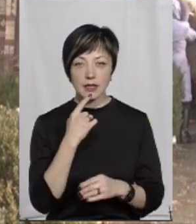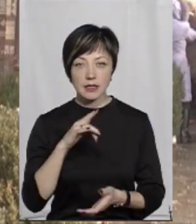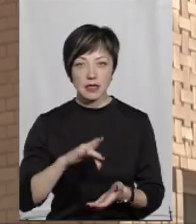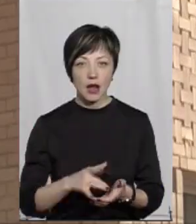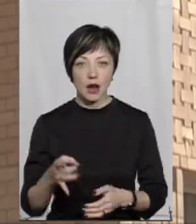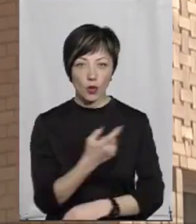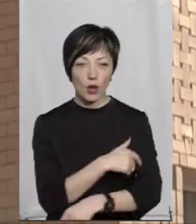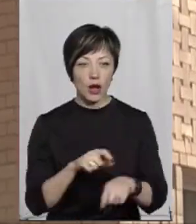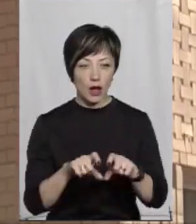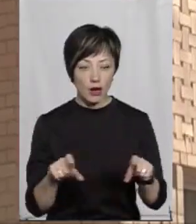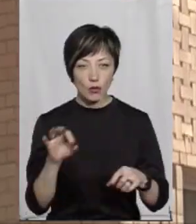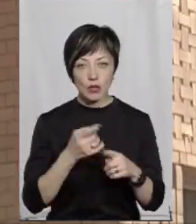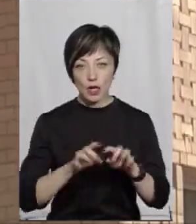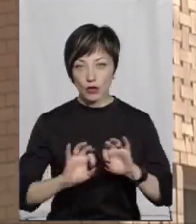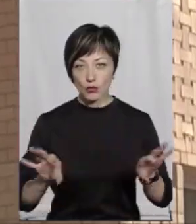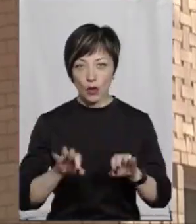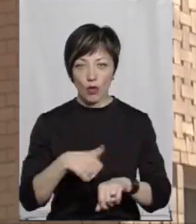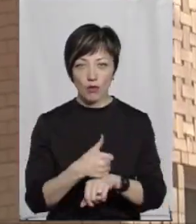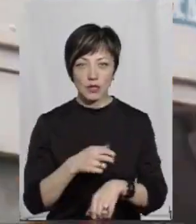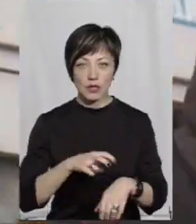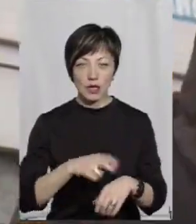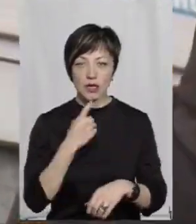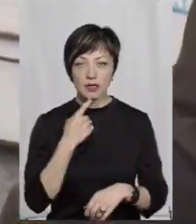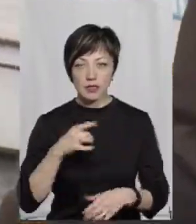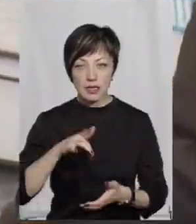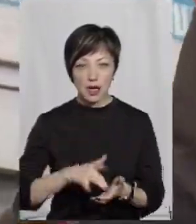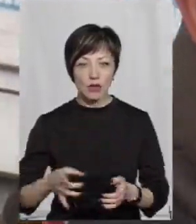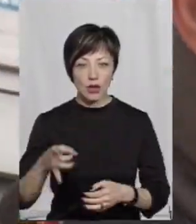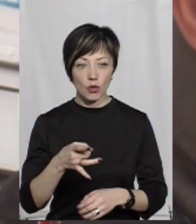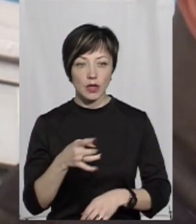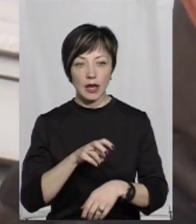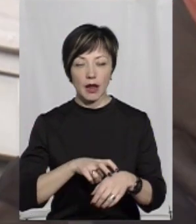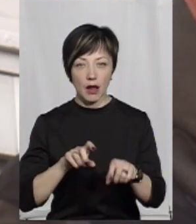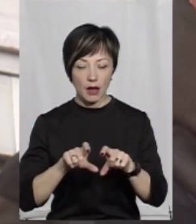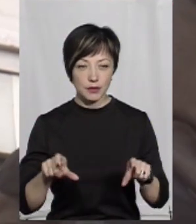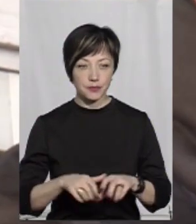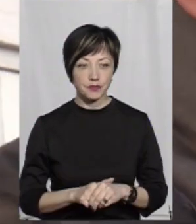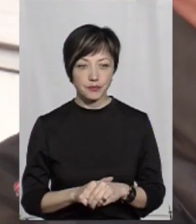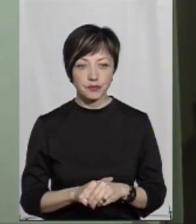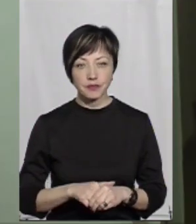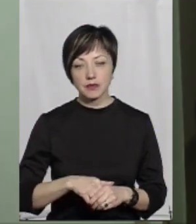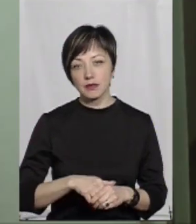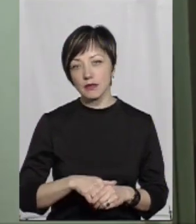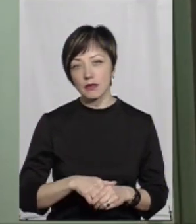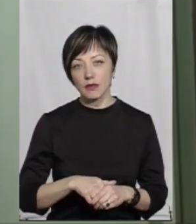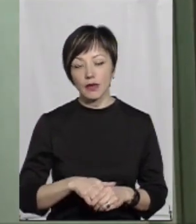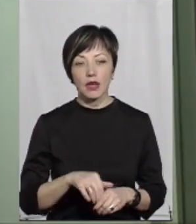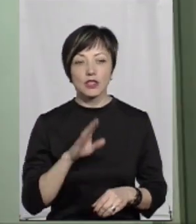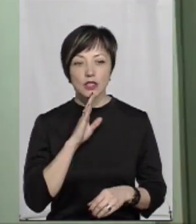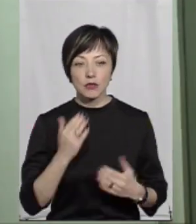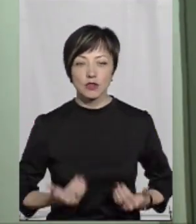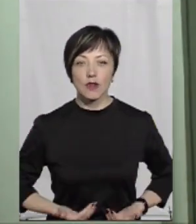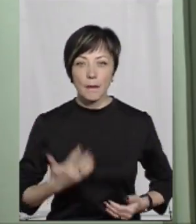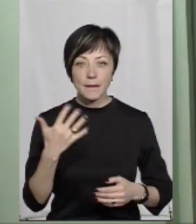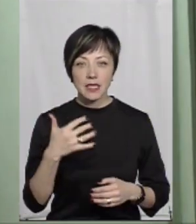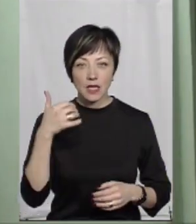центральну районну лікарню. Про це розповідає головний лікар Красилівської центральної районної лікарні Денис Дудко. Надія Герасимчук в Антонінах проживає